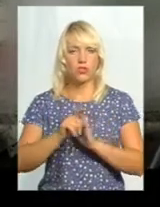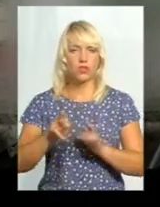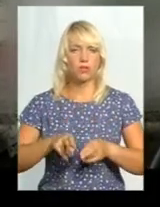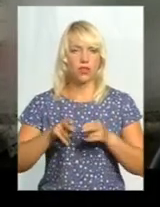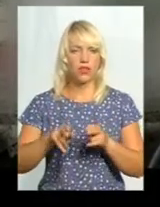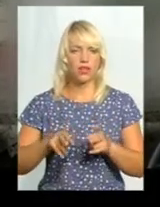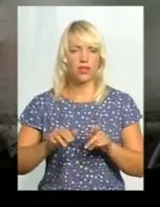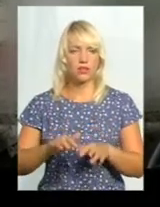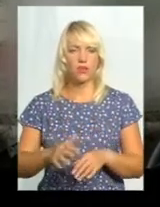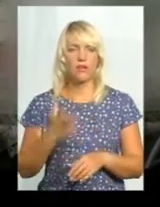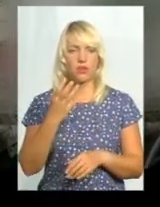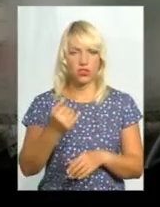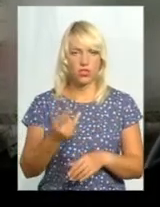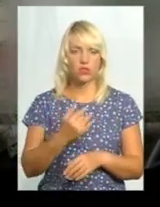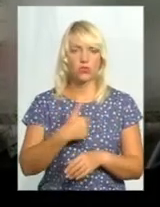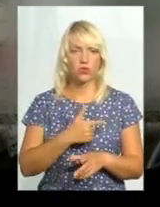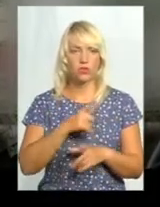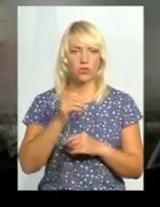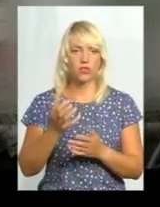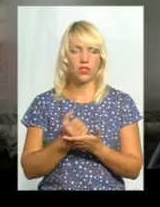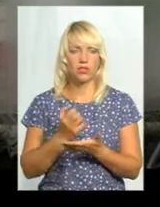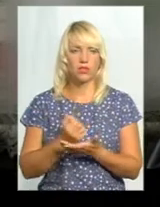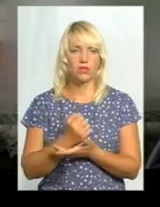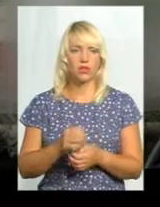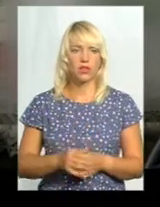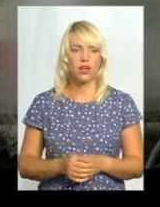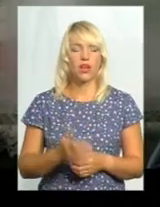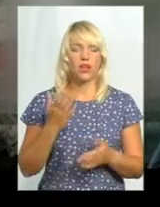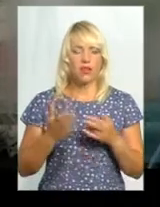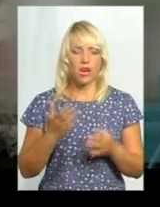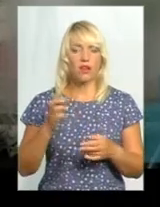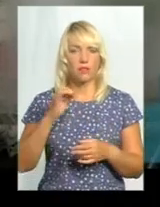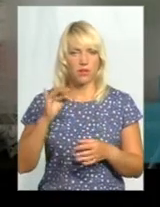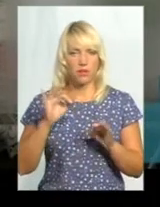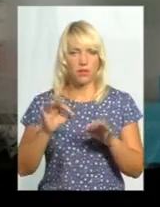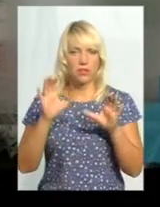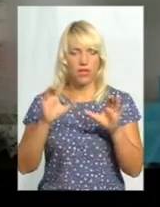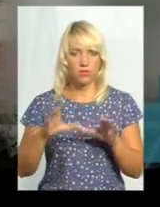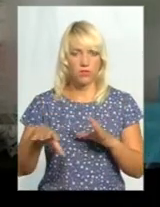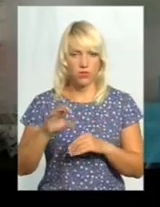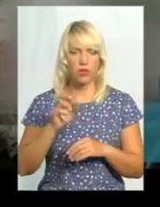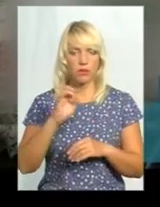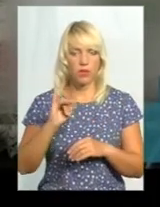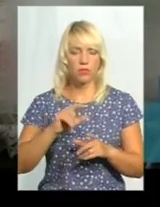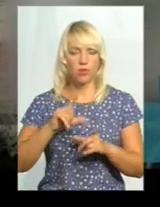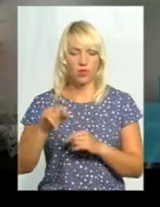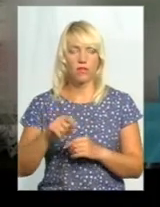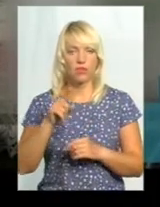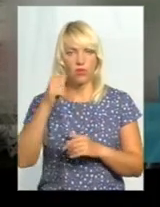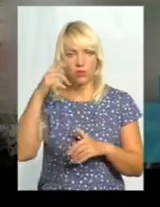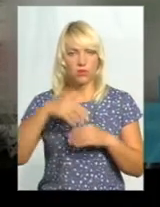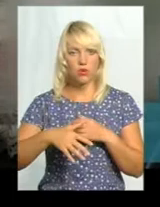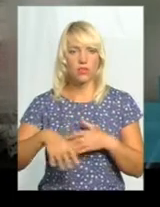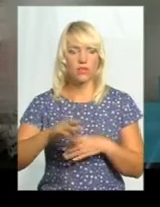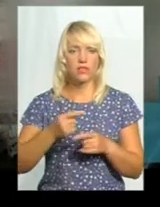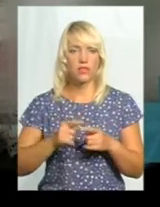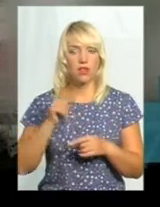Ще наважуєшся поїхати на заробітки? Ну, як вастріло, я позволяло поїхати. Ну, ти б вже був більше усвідомлений це все? Ну, як, ну, він же теж